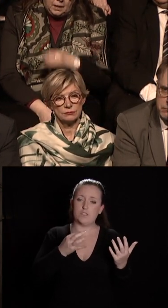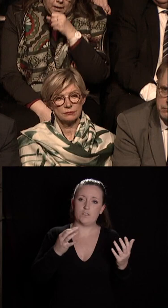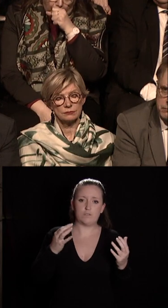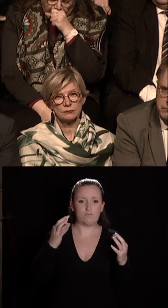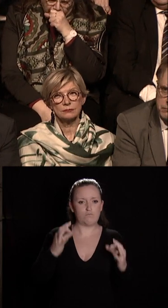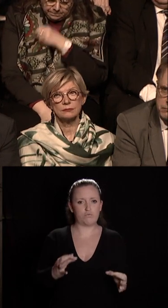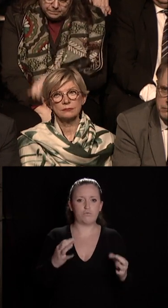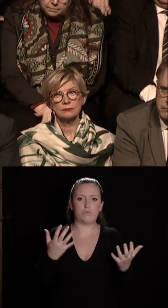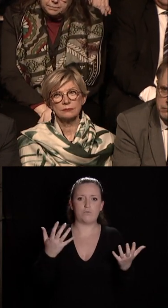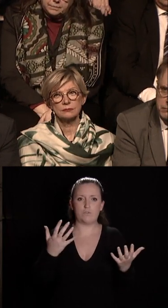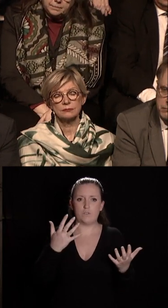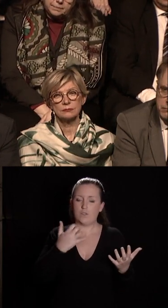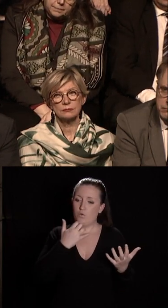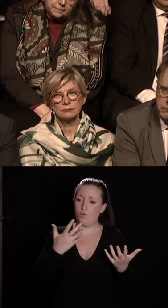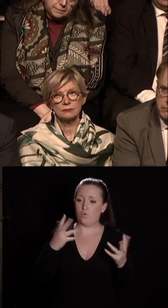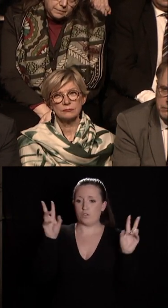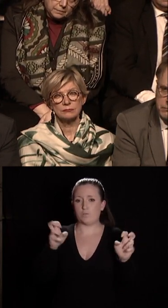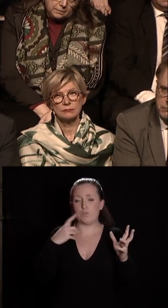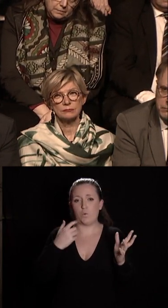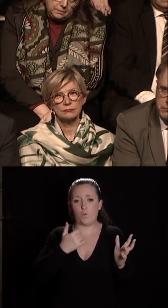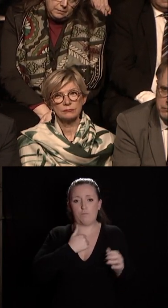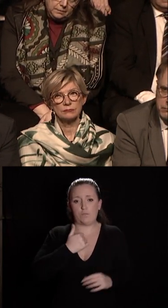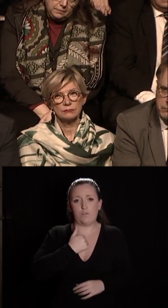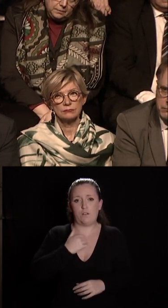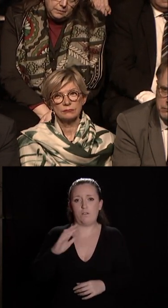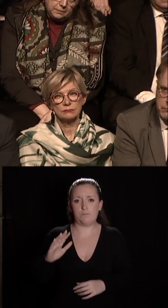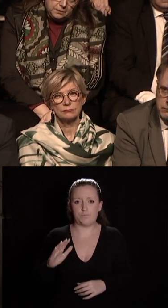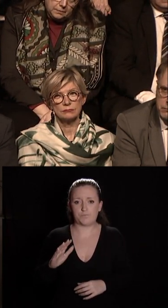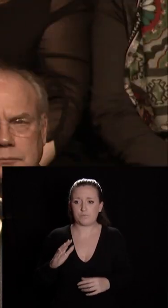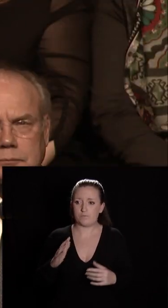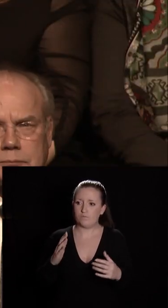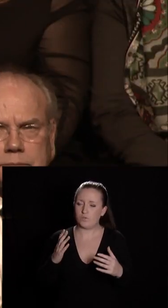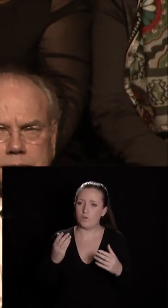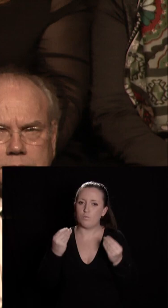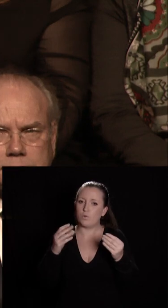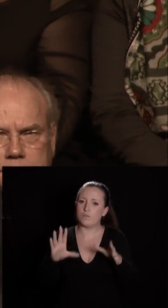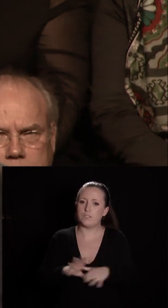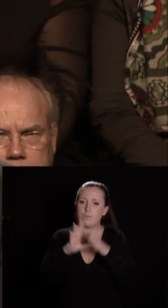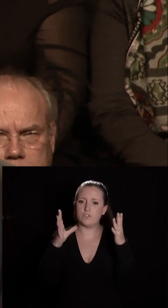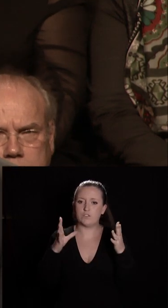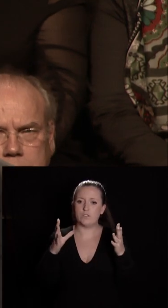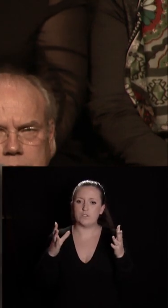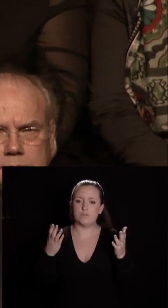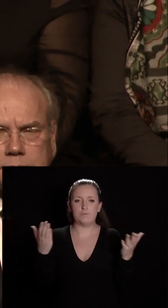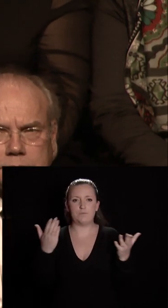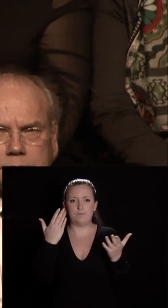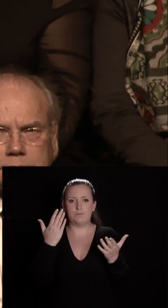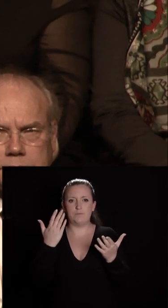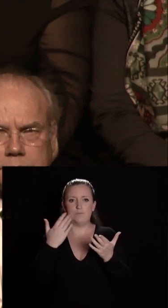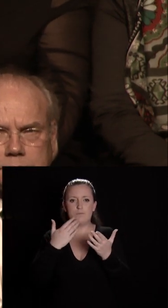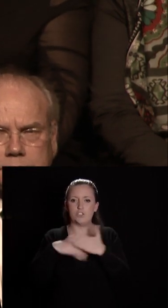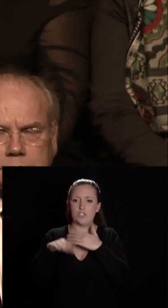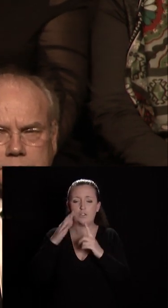une expression personnelle qui peut symboliser la situation dans une société dans un pays